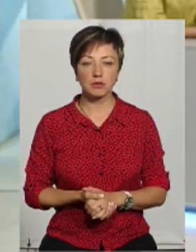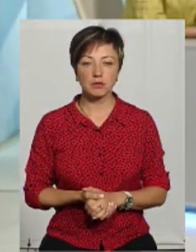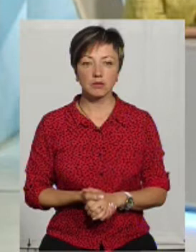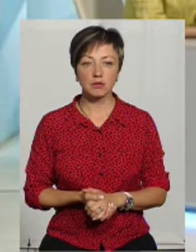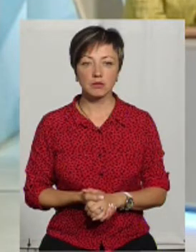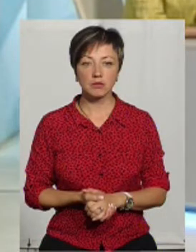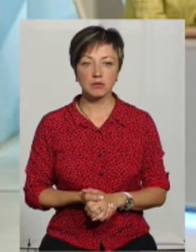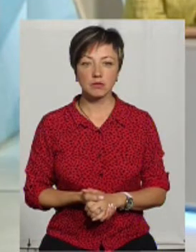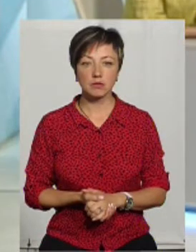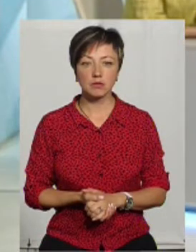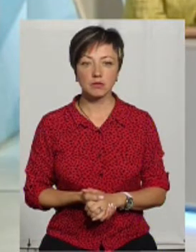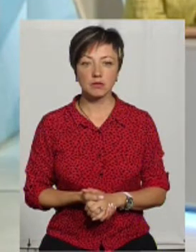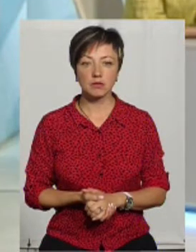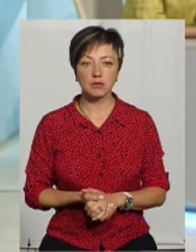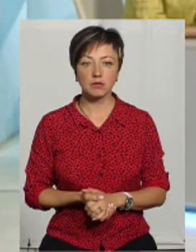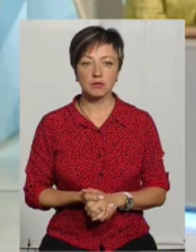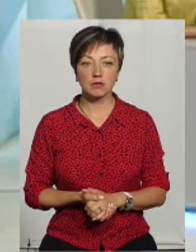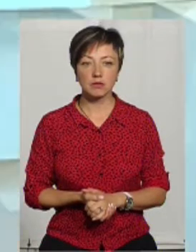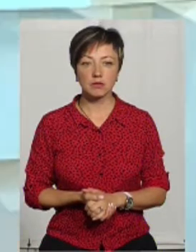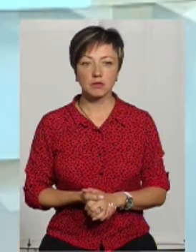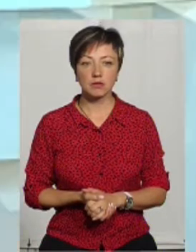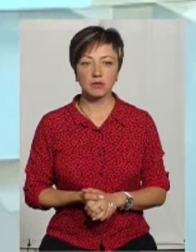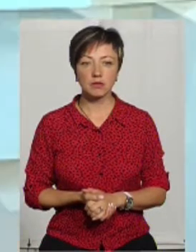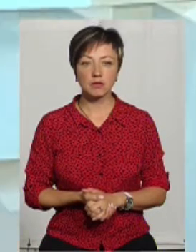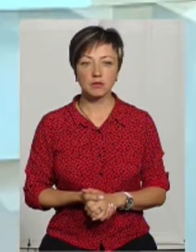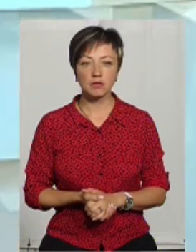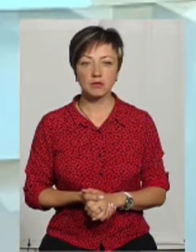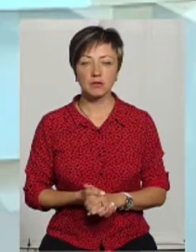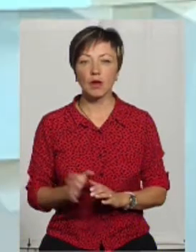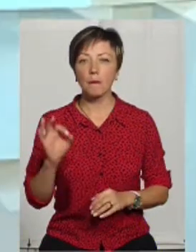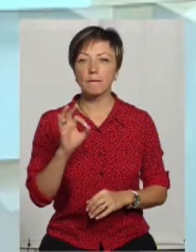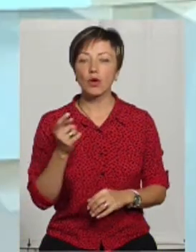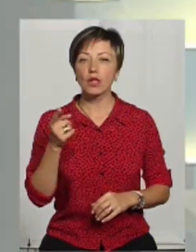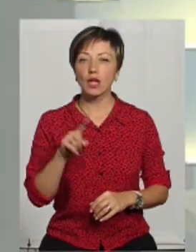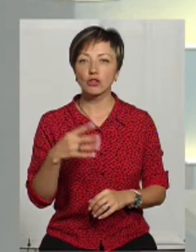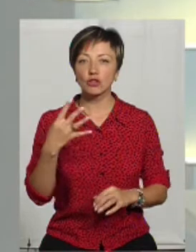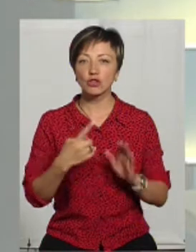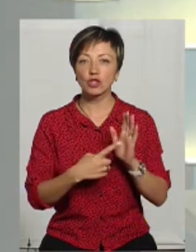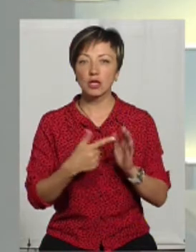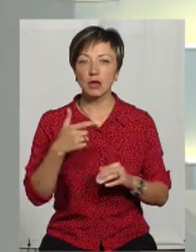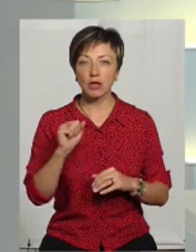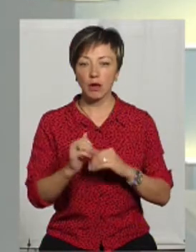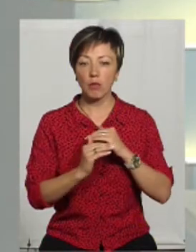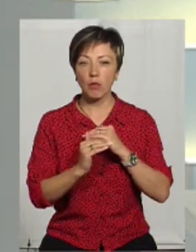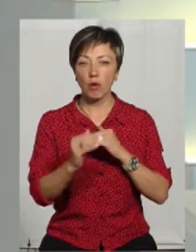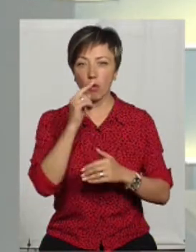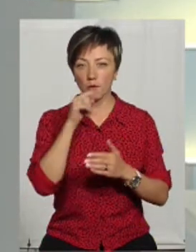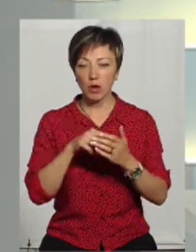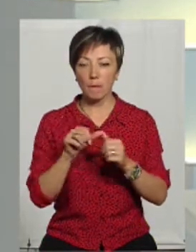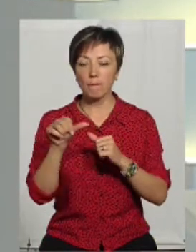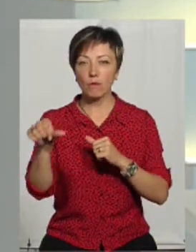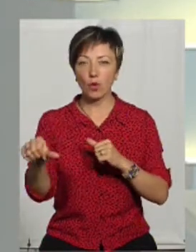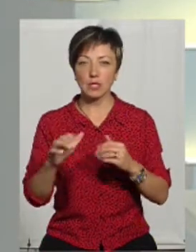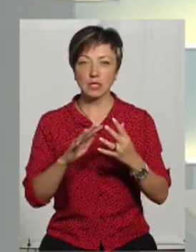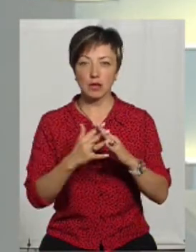Стосовно інспекції, я вам нічого не можу сказати. Про те, що 46 гектарів посолищ опинилися поза